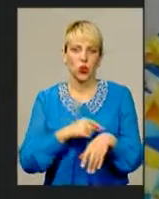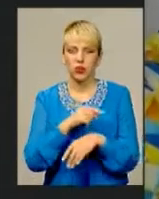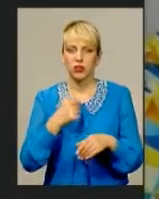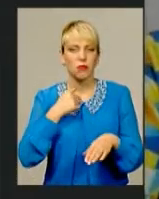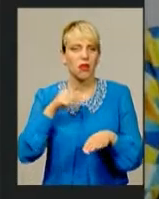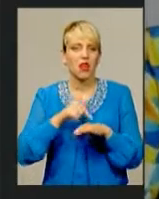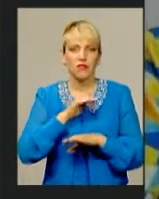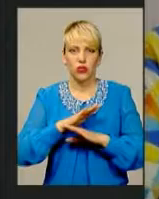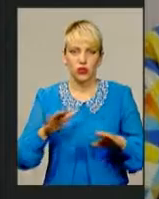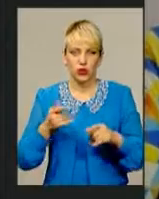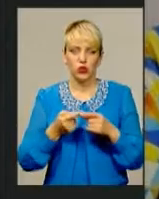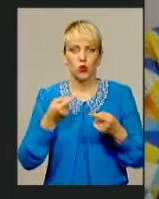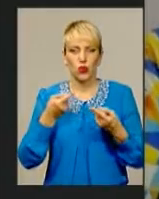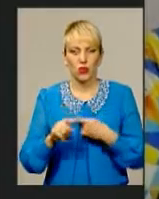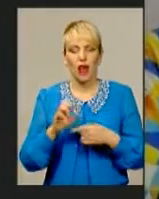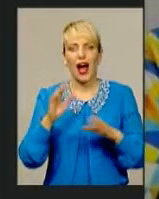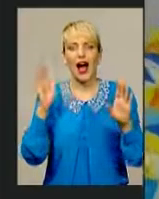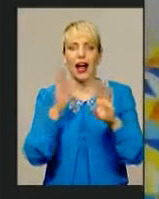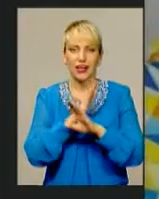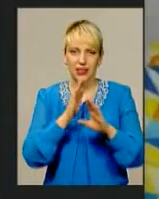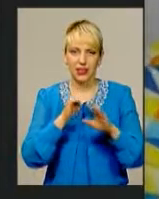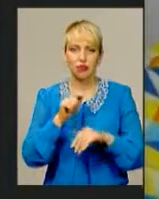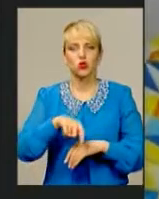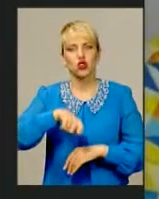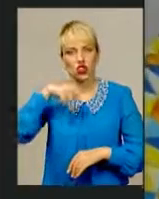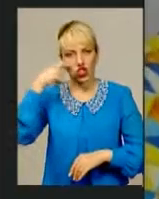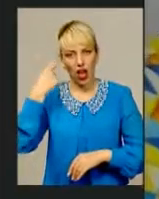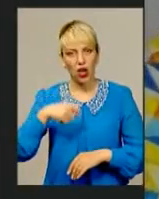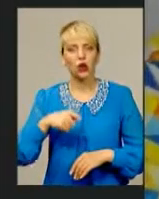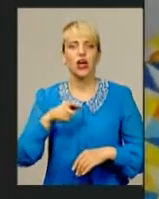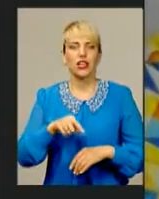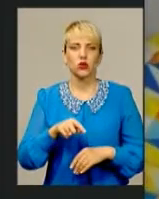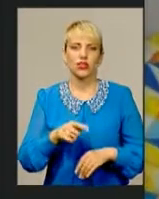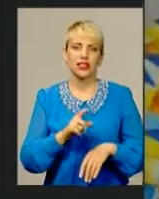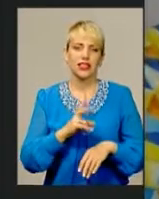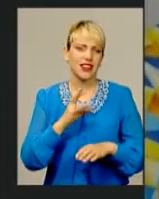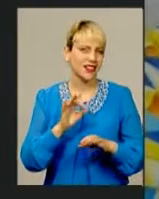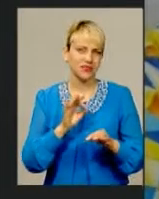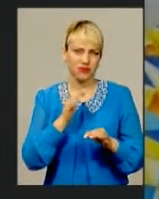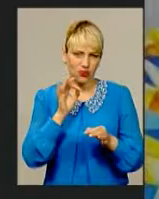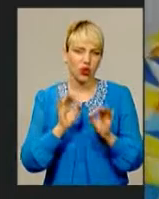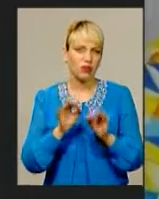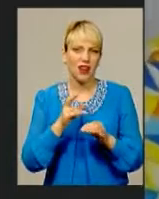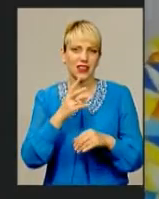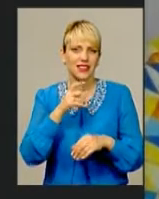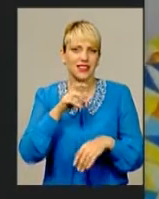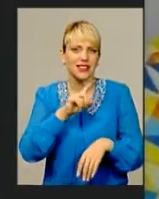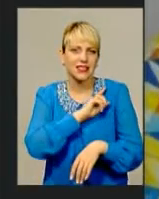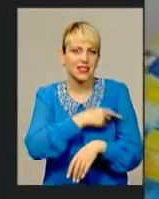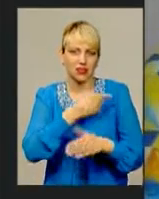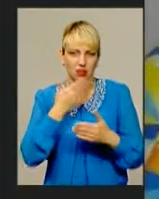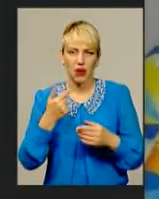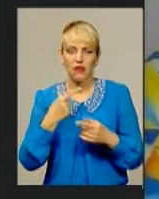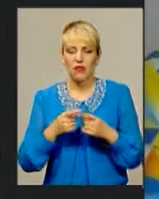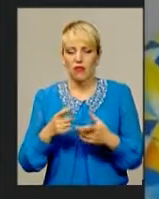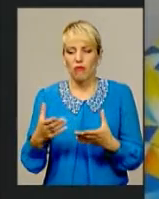різницю. А клімат? Клімат дуже жарко, ну, не дуже сильно, так що, нормально. І це не впливало на нас, тому